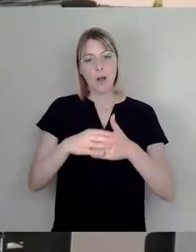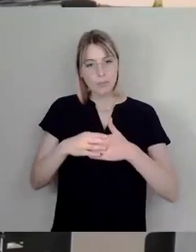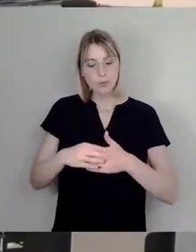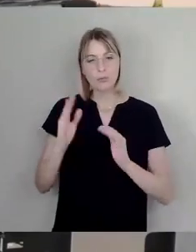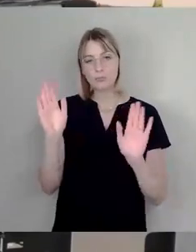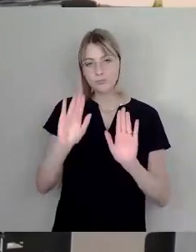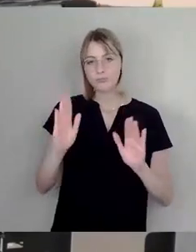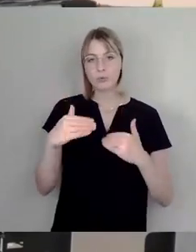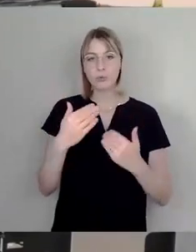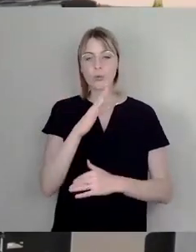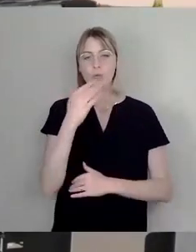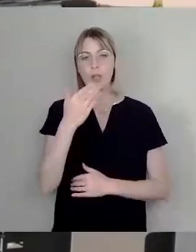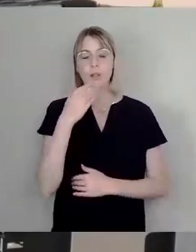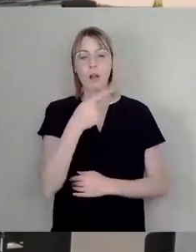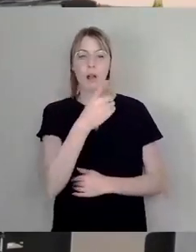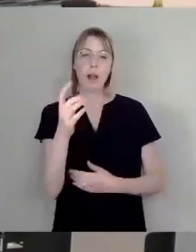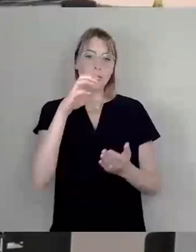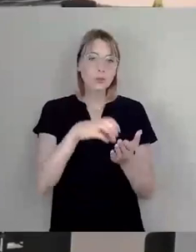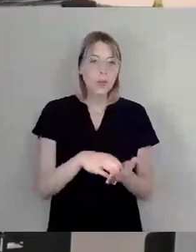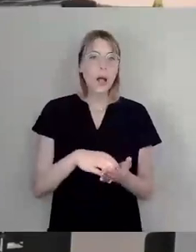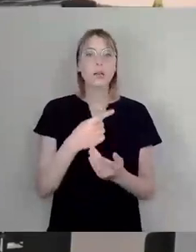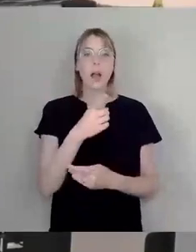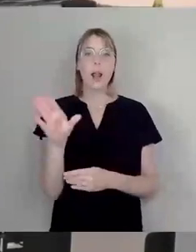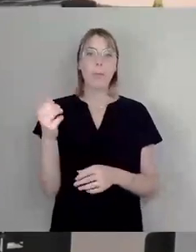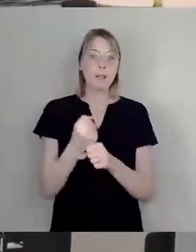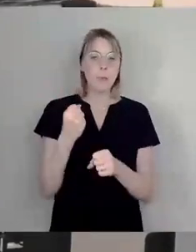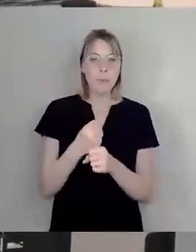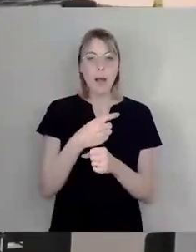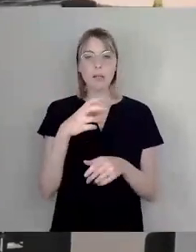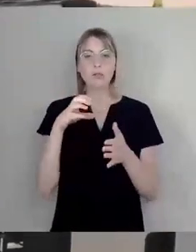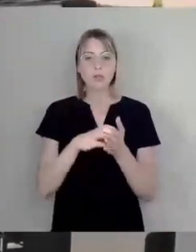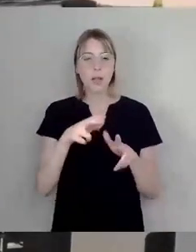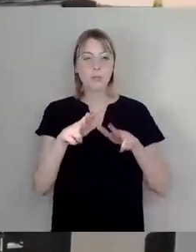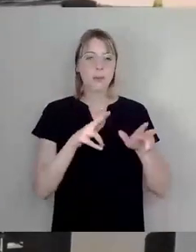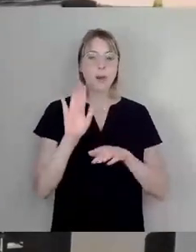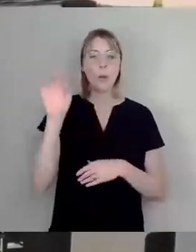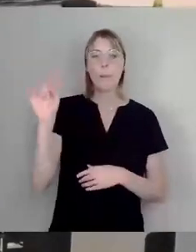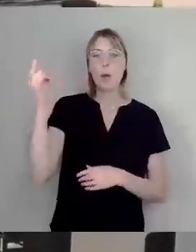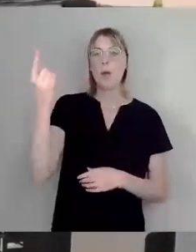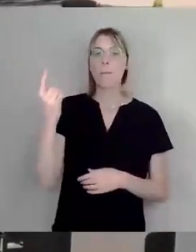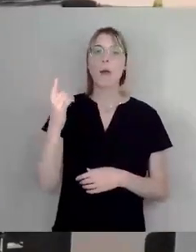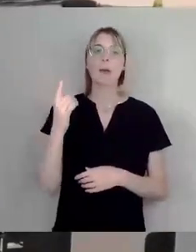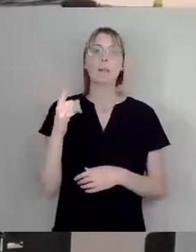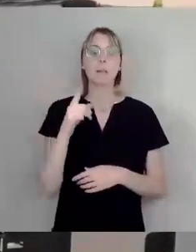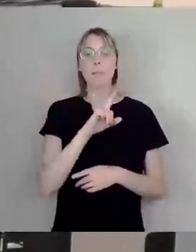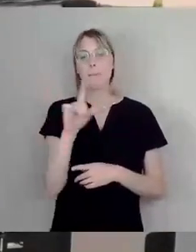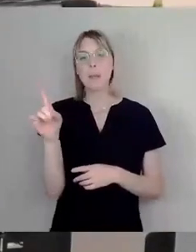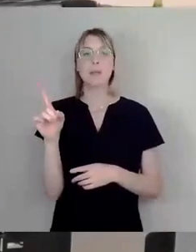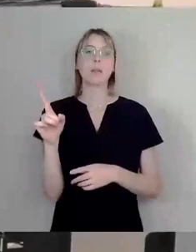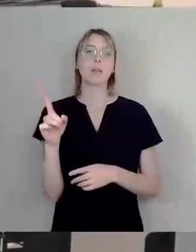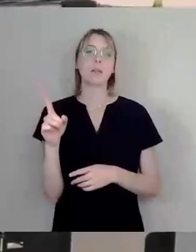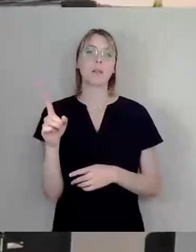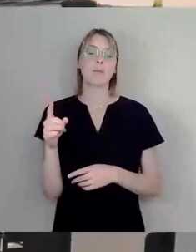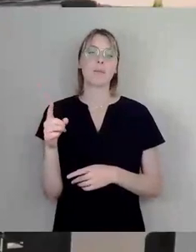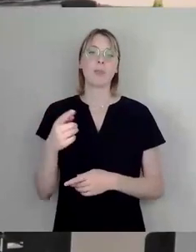gesamten Stadt, bei allen Mitarbeiterinnen und Mitarbeitern der Stadtverwaltung, vom Oberbürgermeister angefangen bis zu den Pförtnerinnen, die immer so